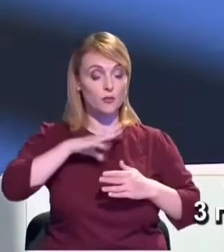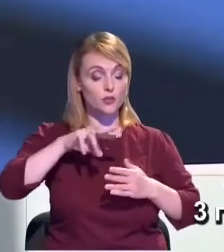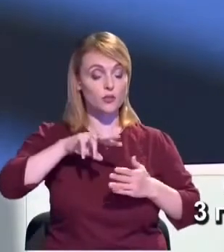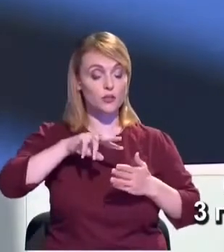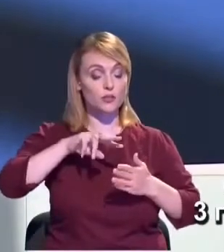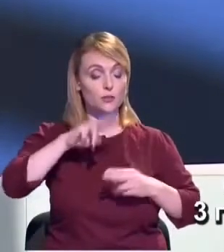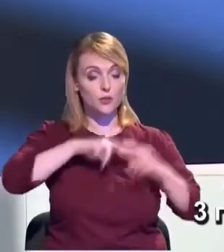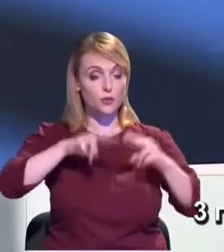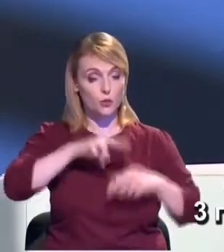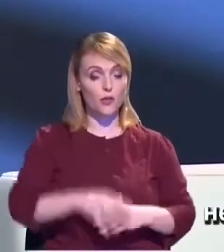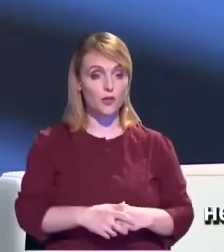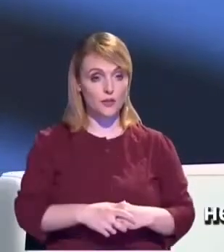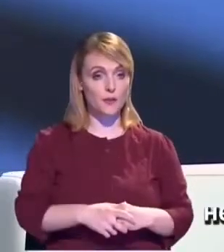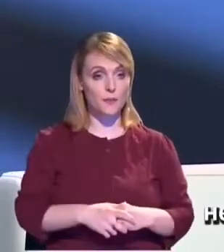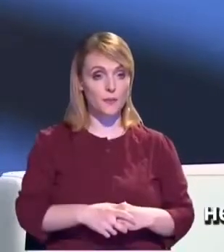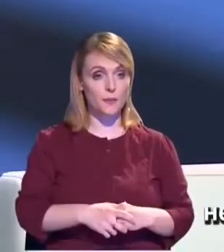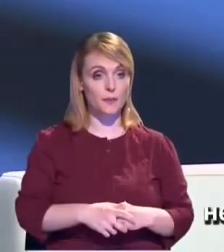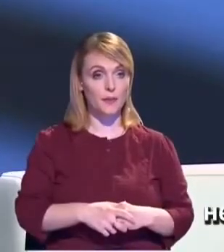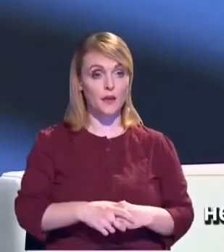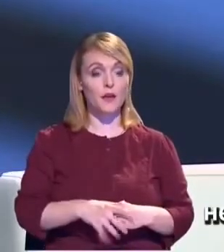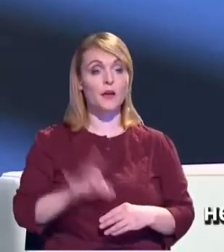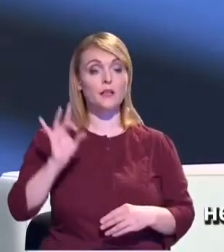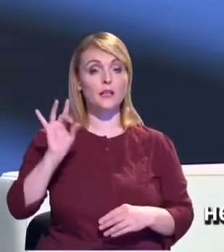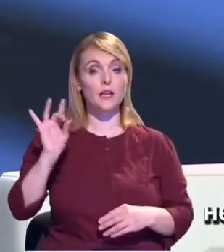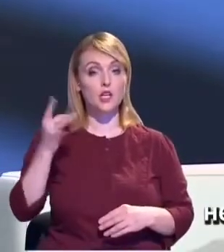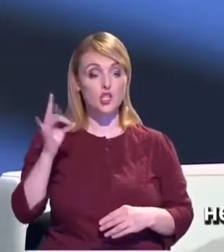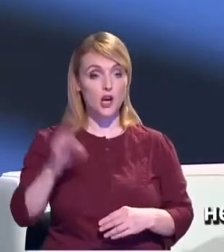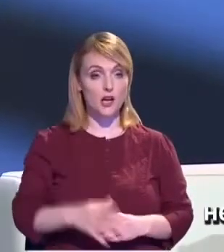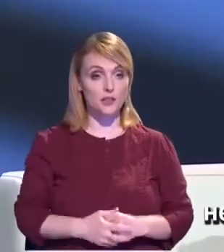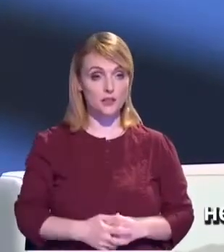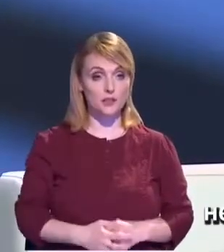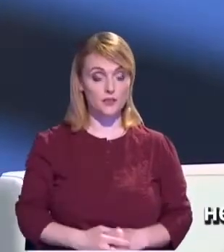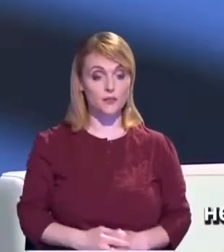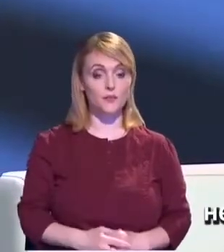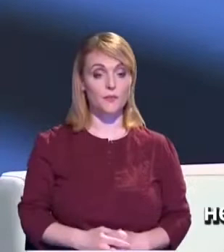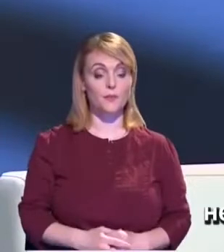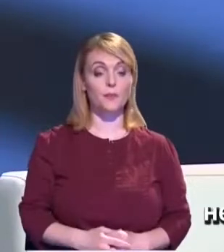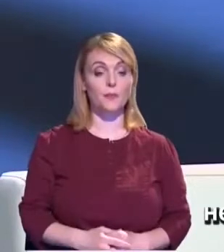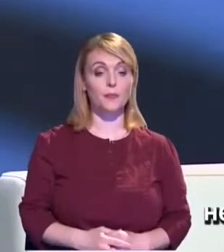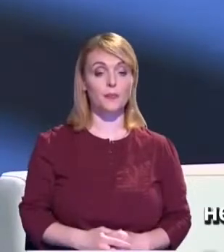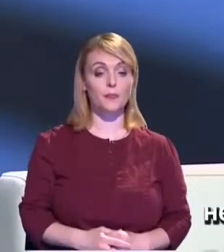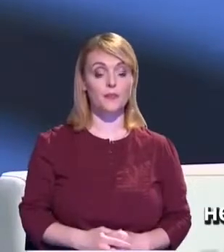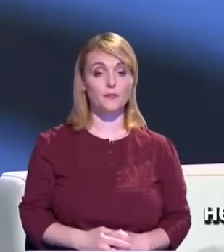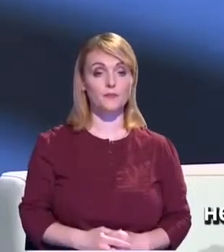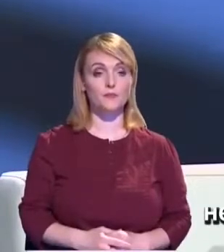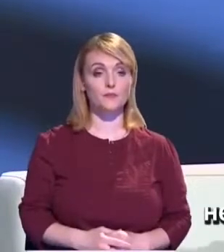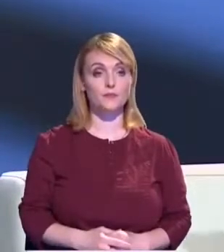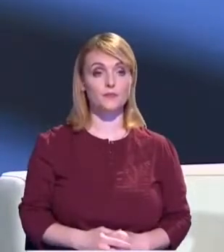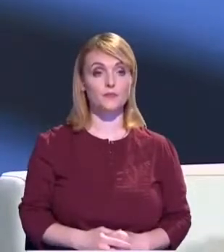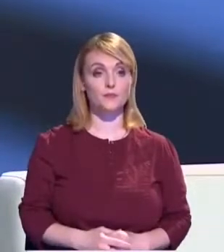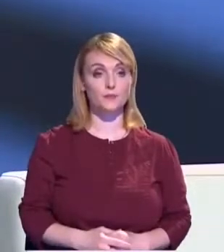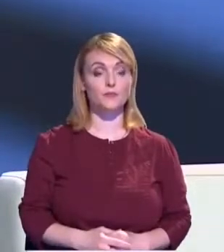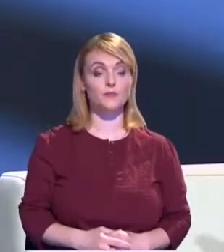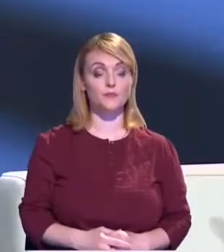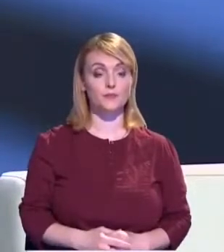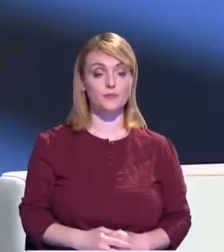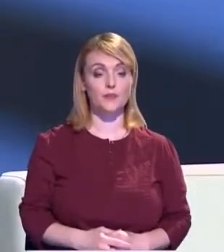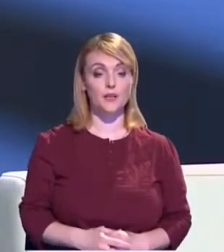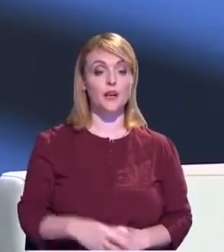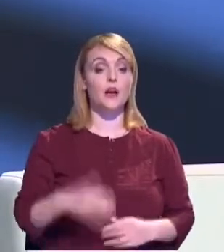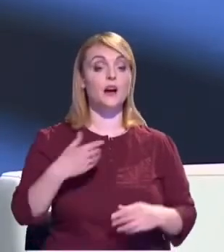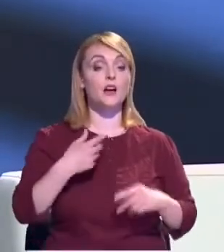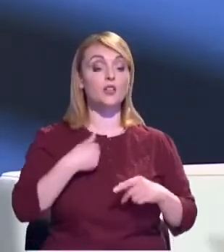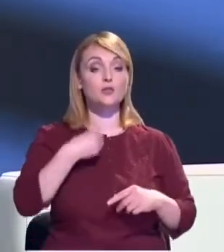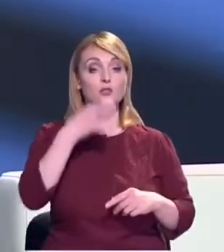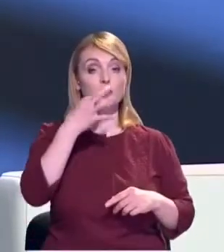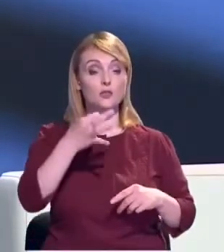Râșcani. Așa, la această stație pot fi conectate, cum e și eu, au indicat colegii localitățile din zonă, și totuși această